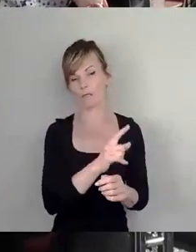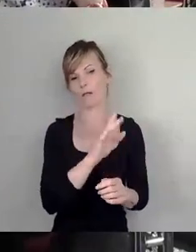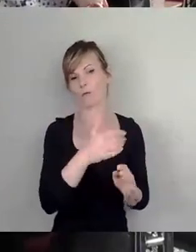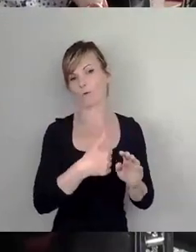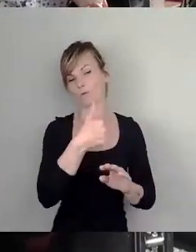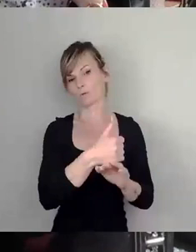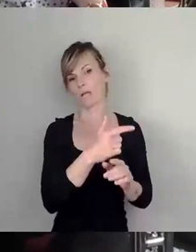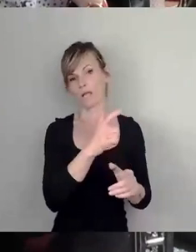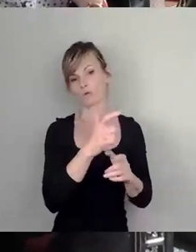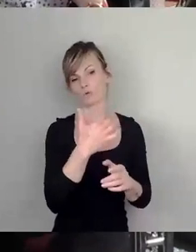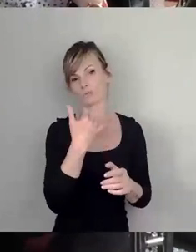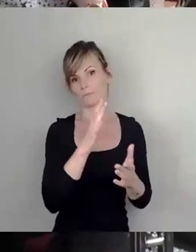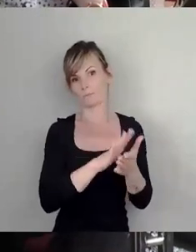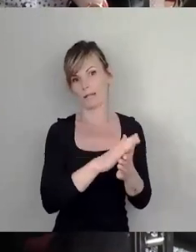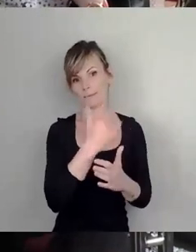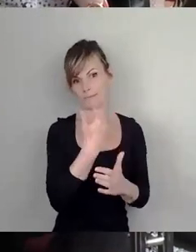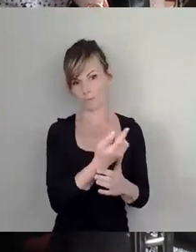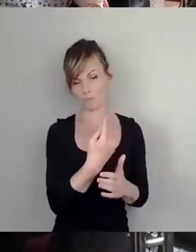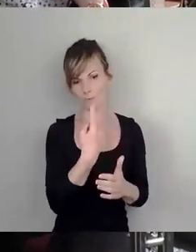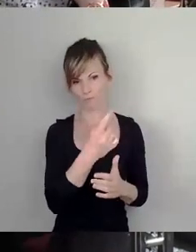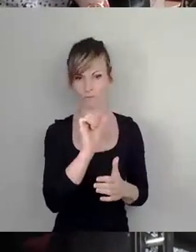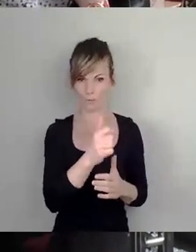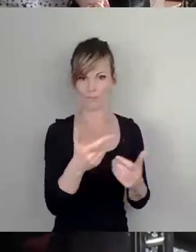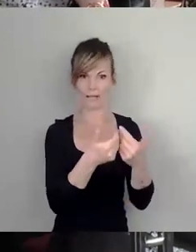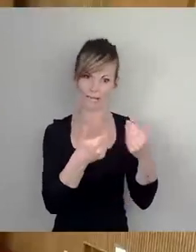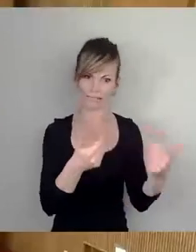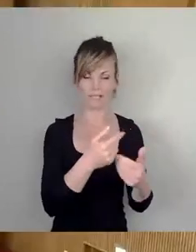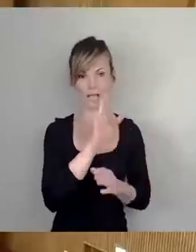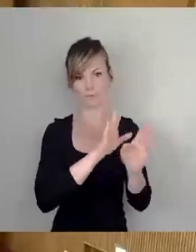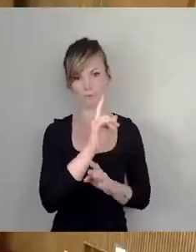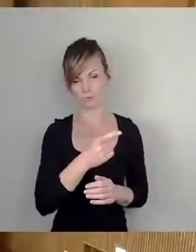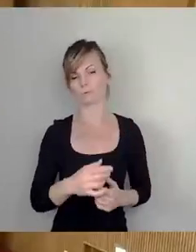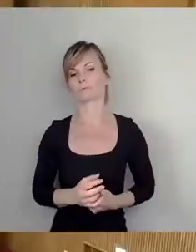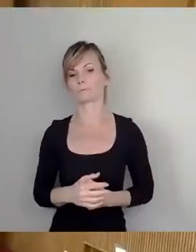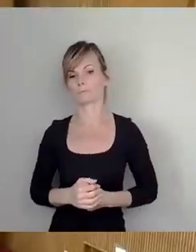aufrechterhalten und müsste dann auch noch einmal separat abgestimmt werden. Ja, okay.